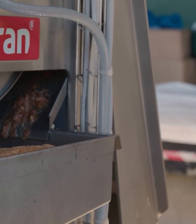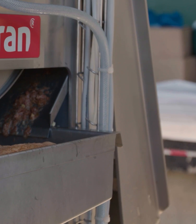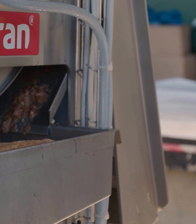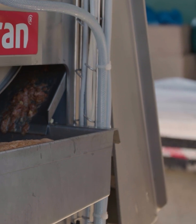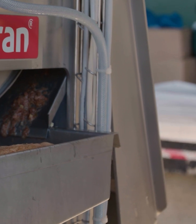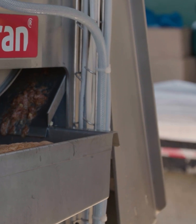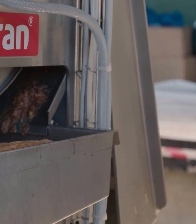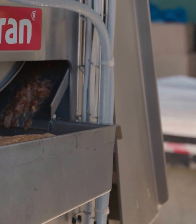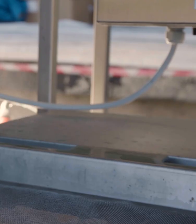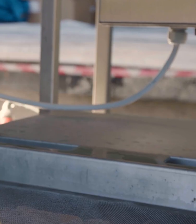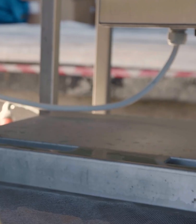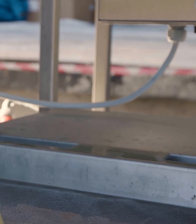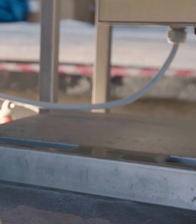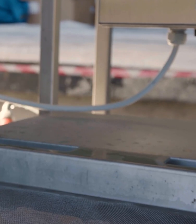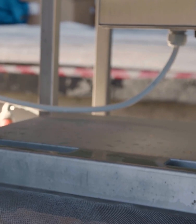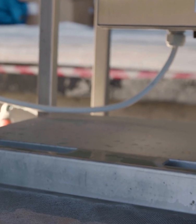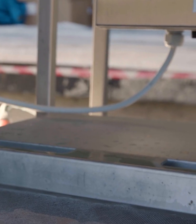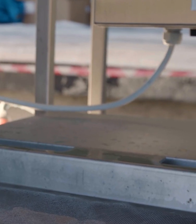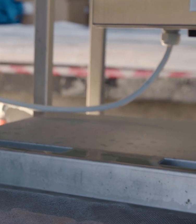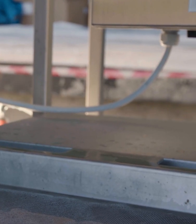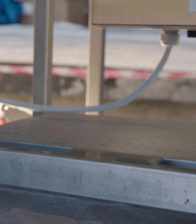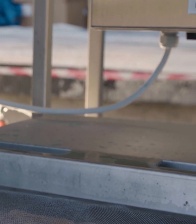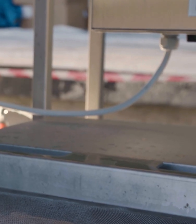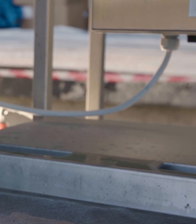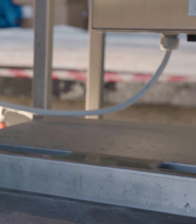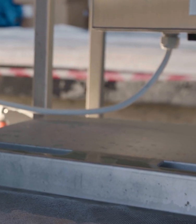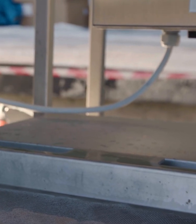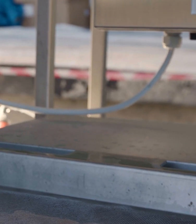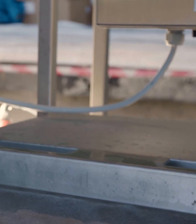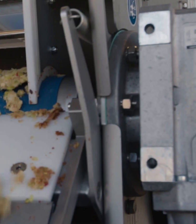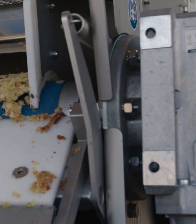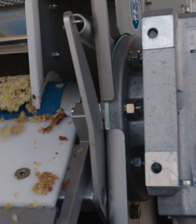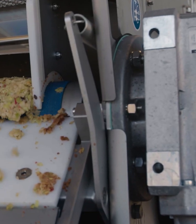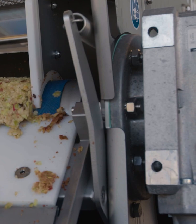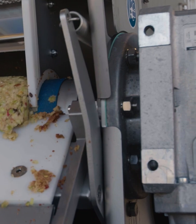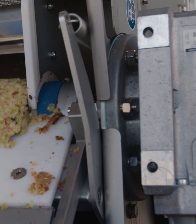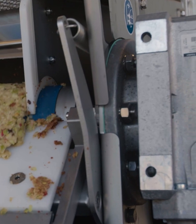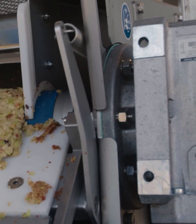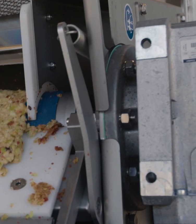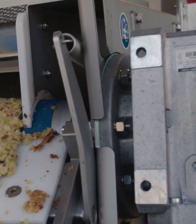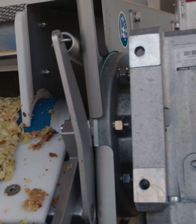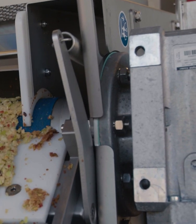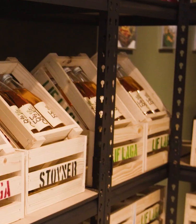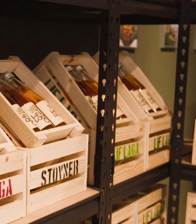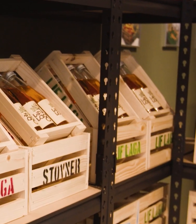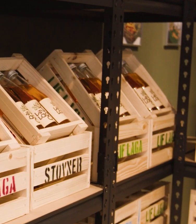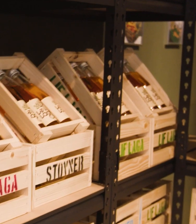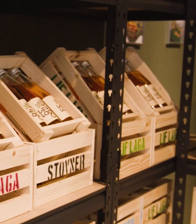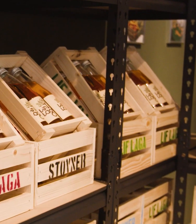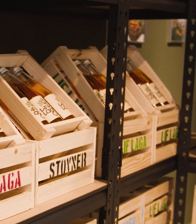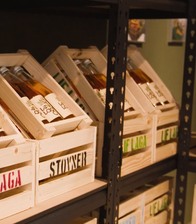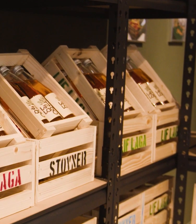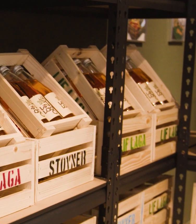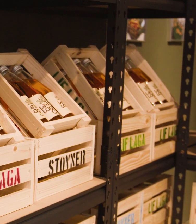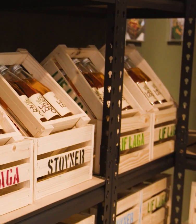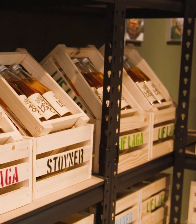når vi har plukket disse eplene, så går de til vår egen maskin, så det er veldig kortreist produksjon av eplomossen, som til slutt selges, og